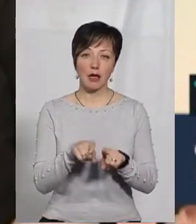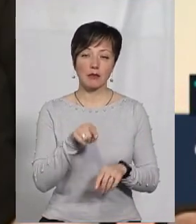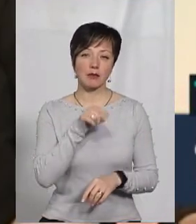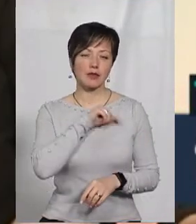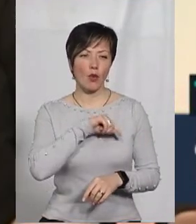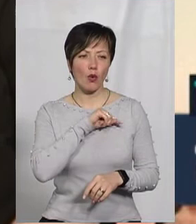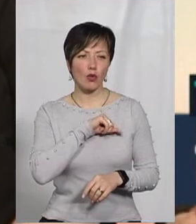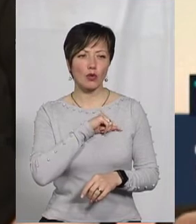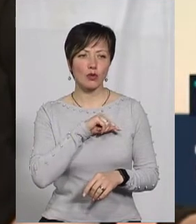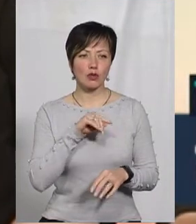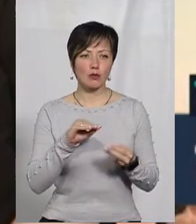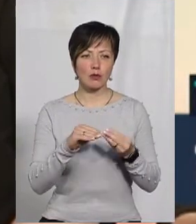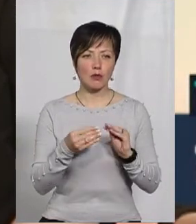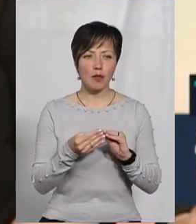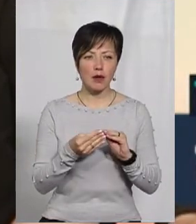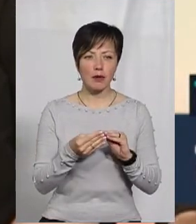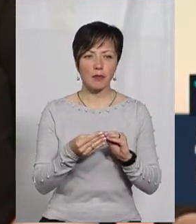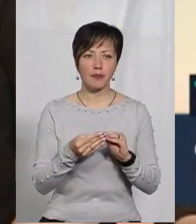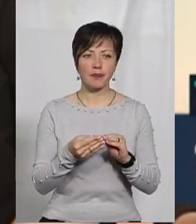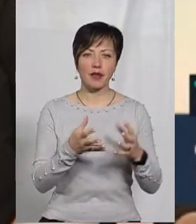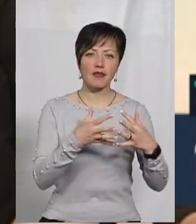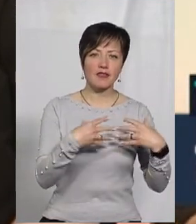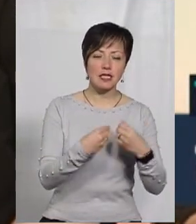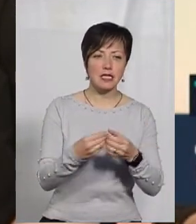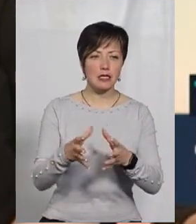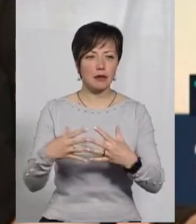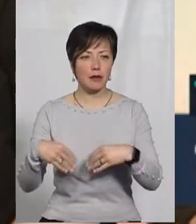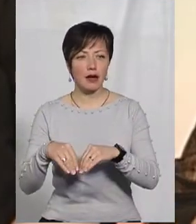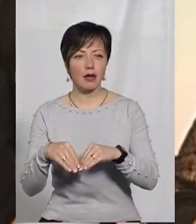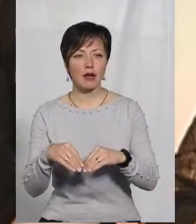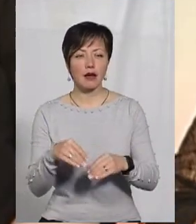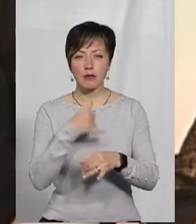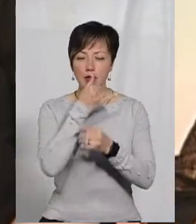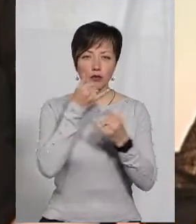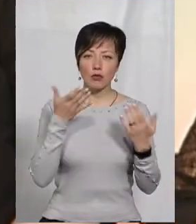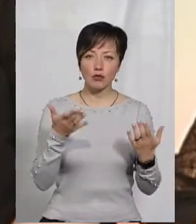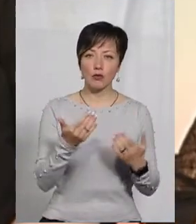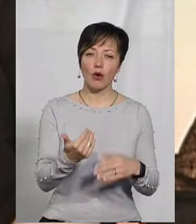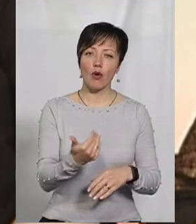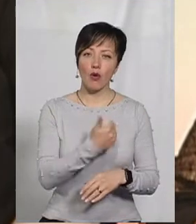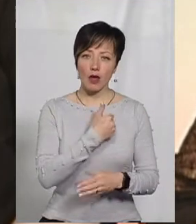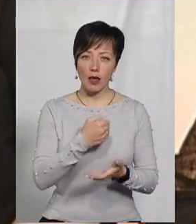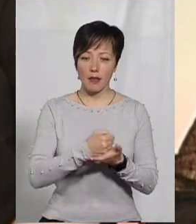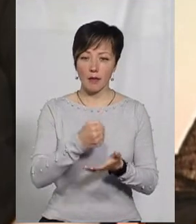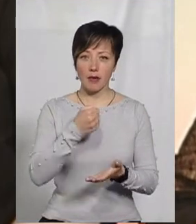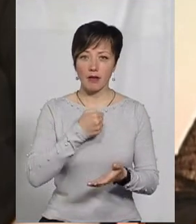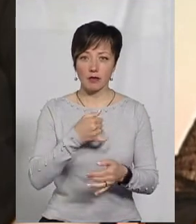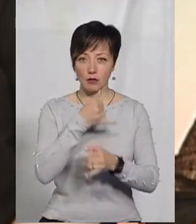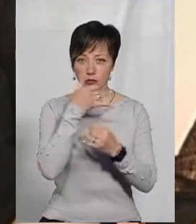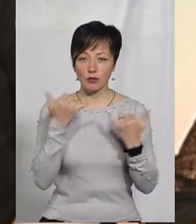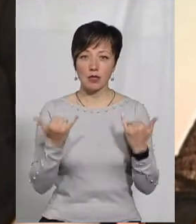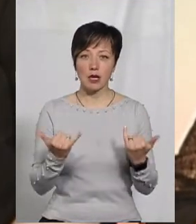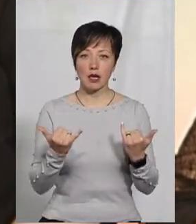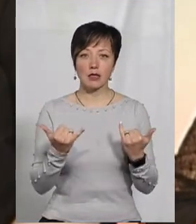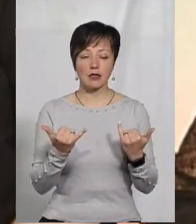психологічні, якісь там проблеми в сім'ях. Але ми не можемо, хочуть до нас направити, ми не можемо зараз